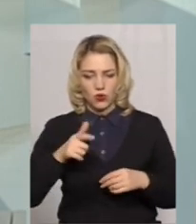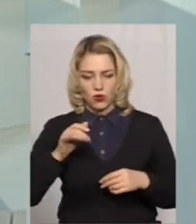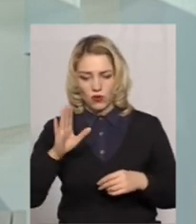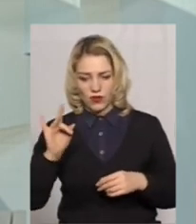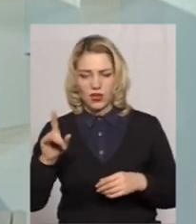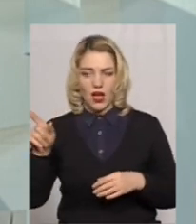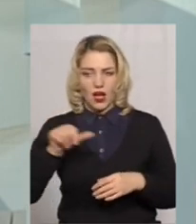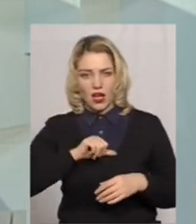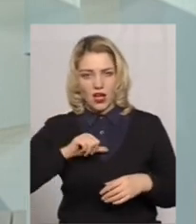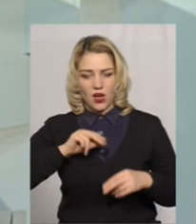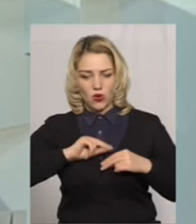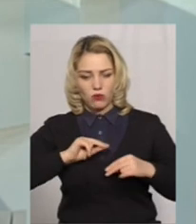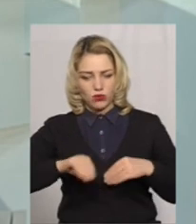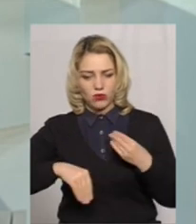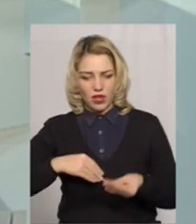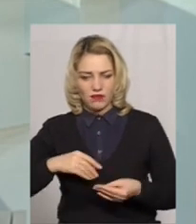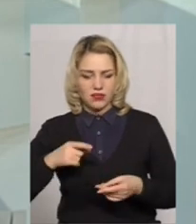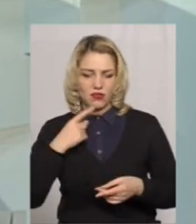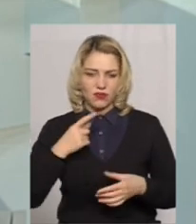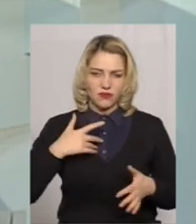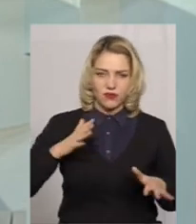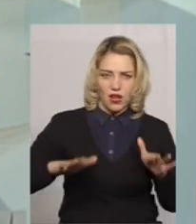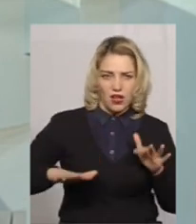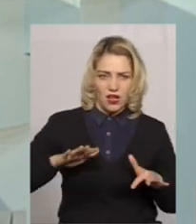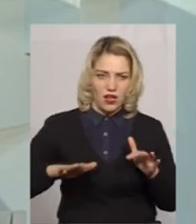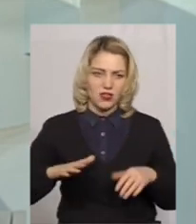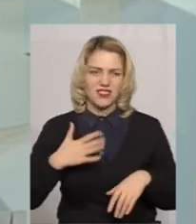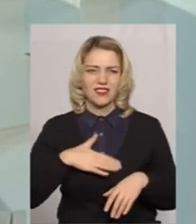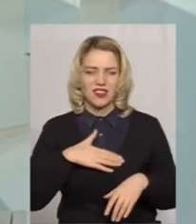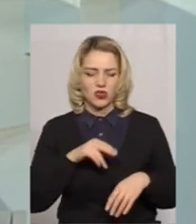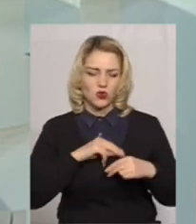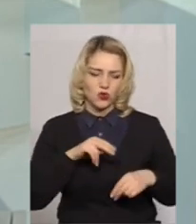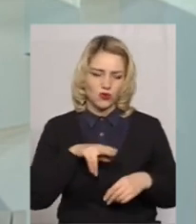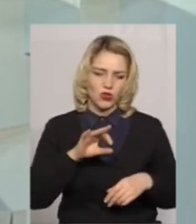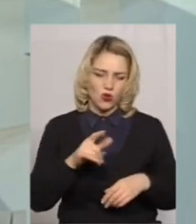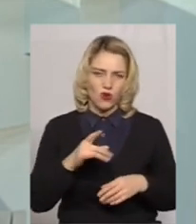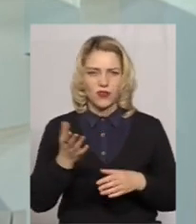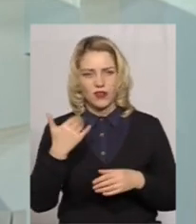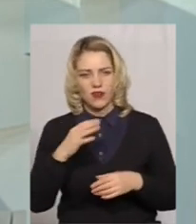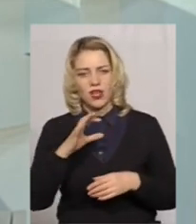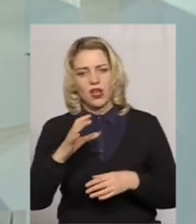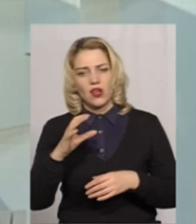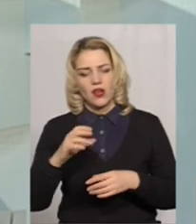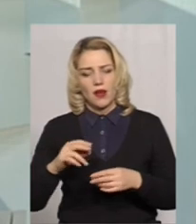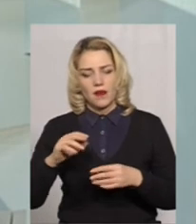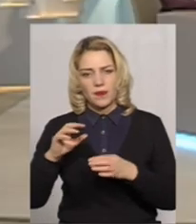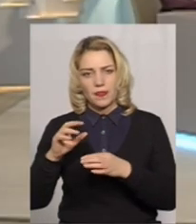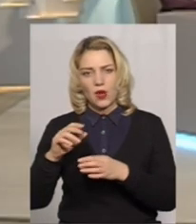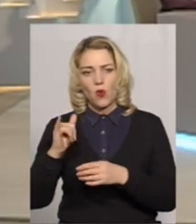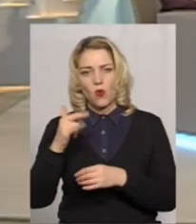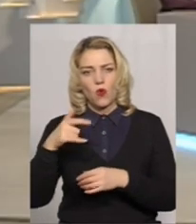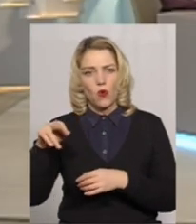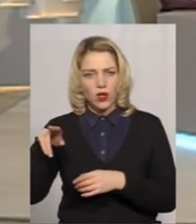а роботодавець вагається і каже, та нашу тобі трудовий оговір, попрацюй місяць на цивільно-правовій угоді, а потім ми з тобою заключимо,